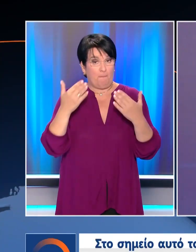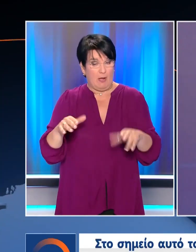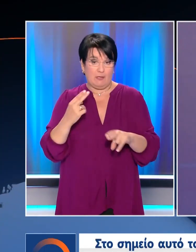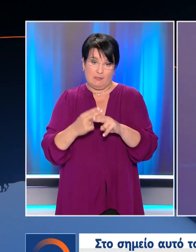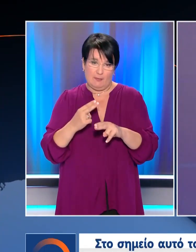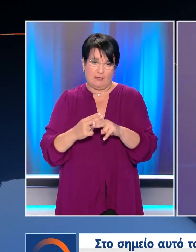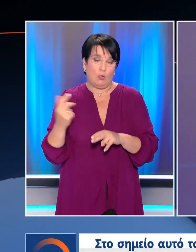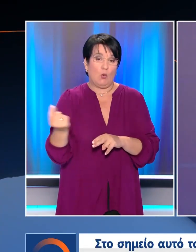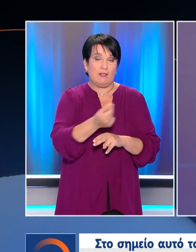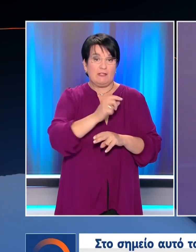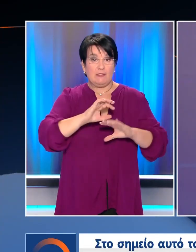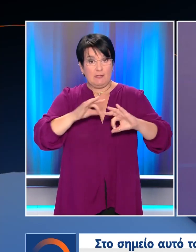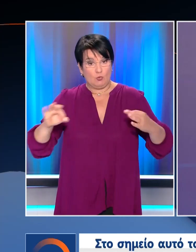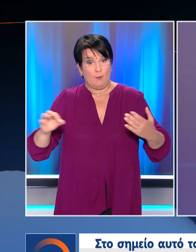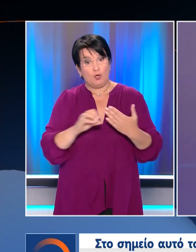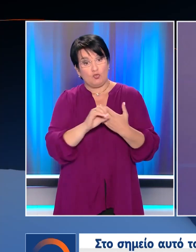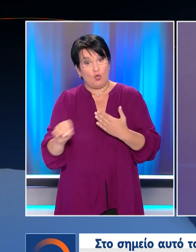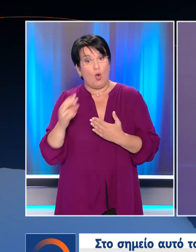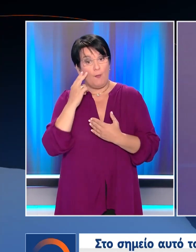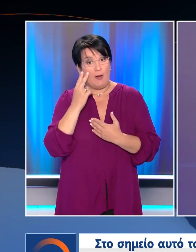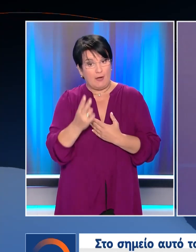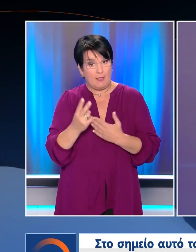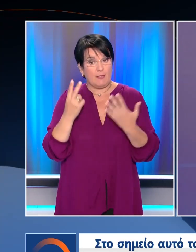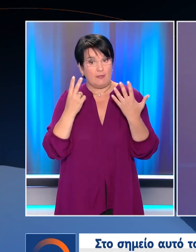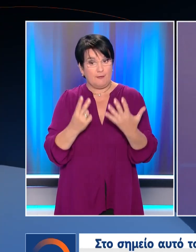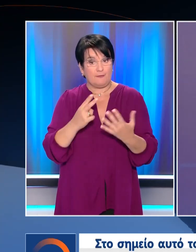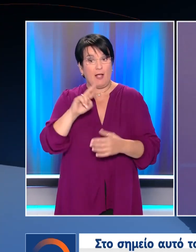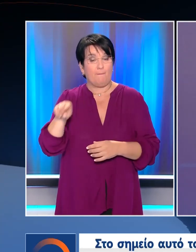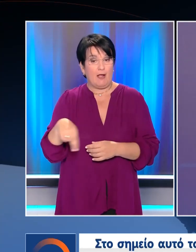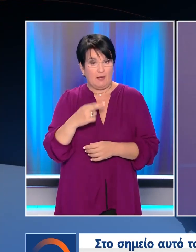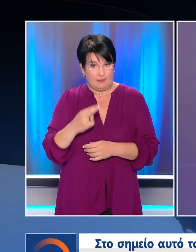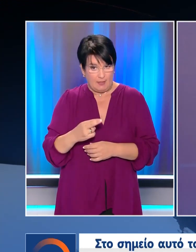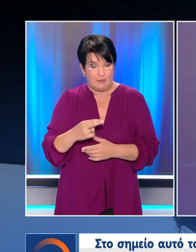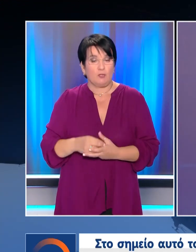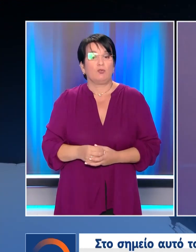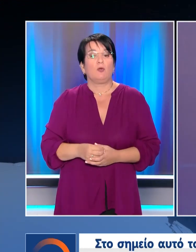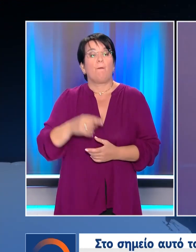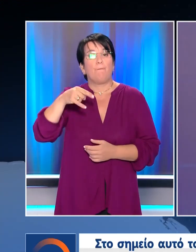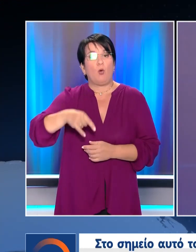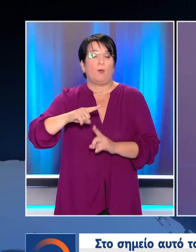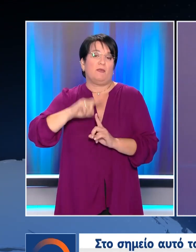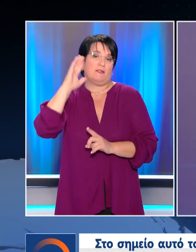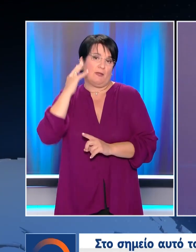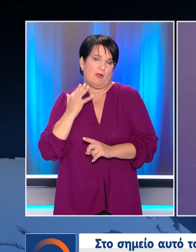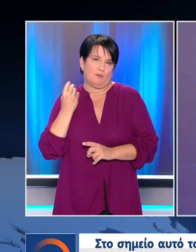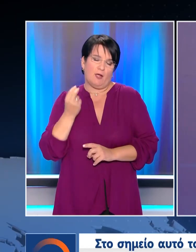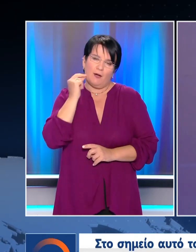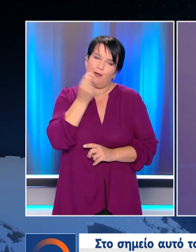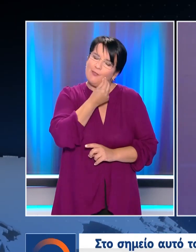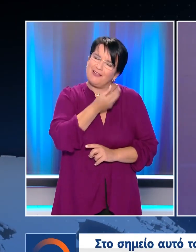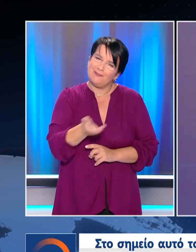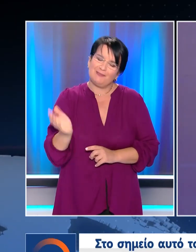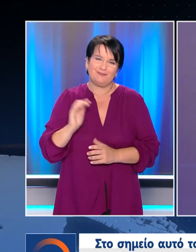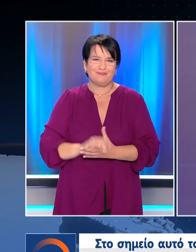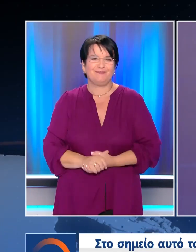Ολοκληρώθηκε όλη η επικαιρότητα Αναλυτικά στο κεντρικό δελτίο Ειδήσεων του Όπεν στις 7 παρατέταρτο Με την Πόπη Τσαπανίδου Καλό